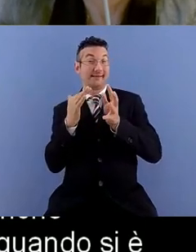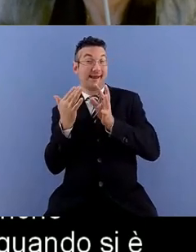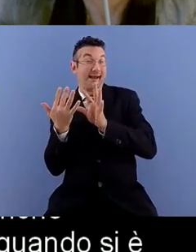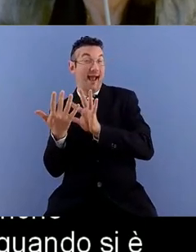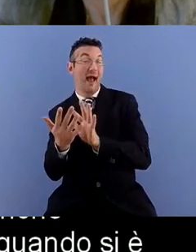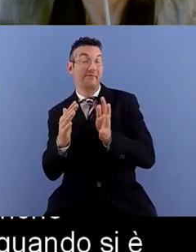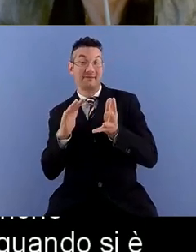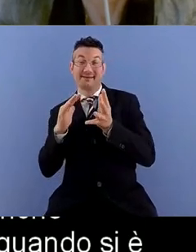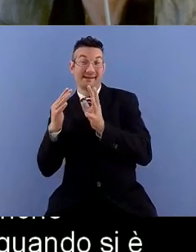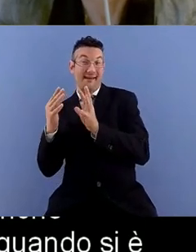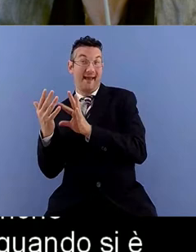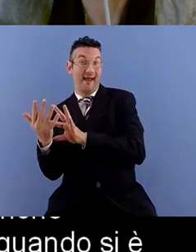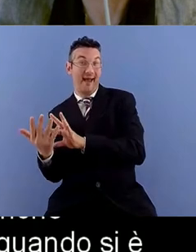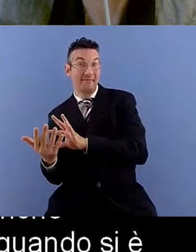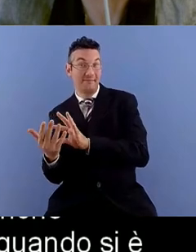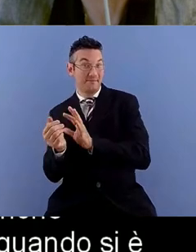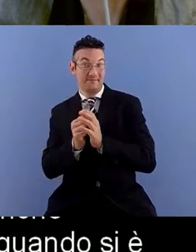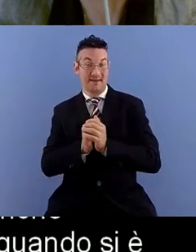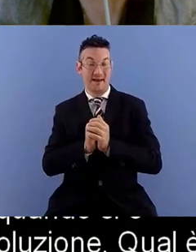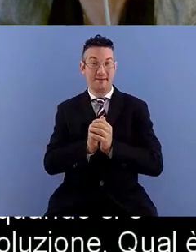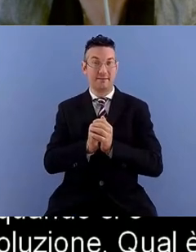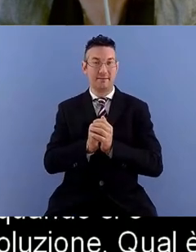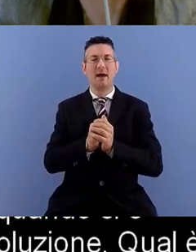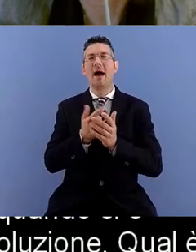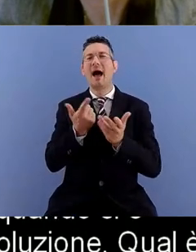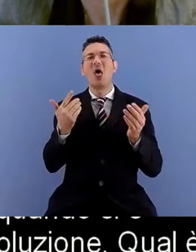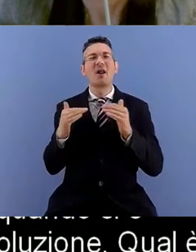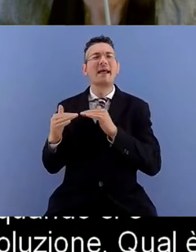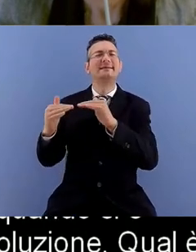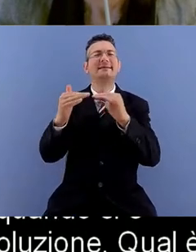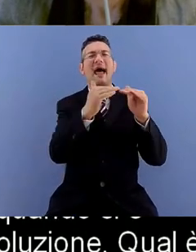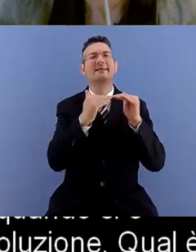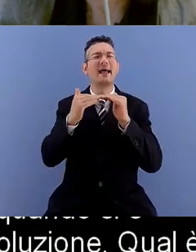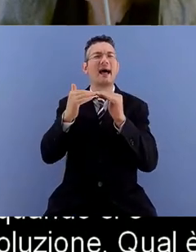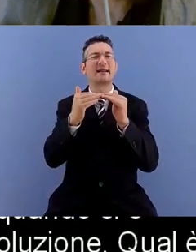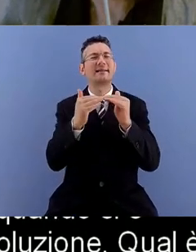qual è questo standard al quale riferirsi?